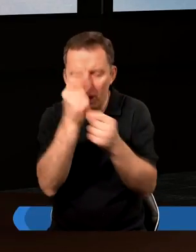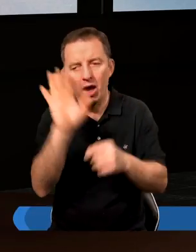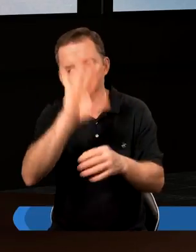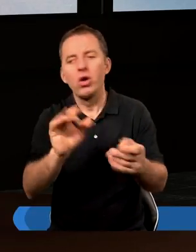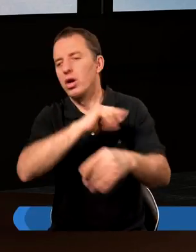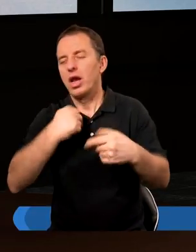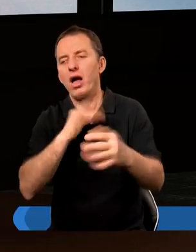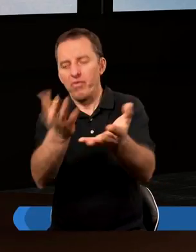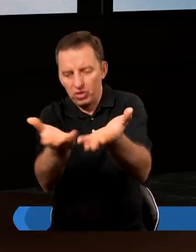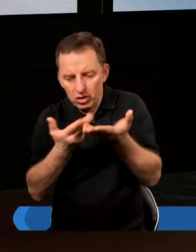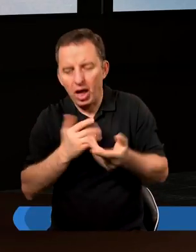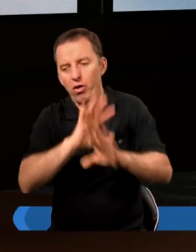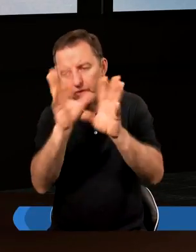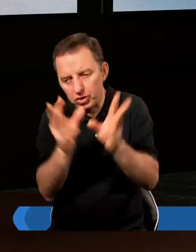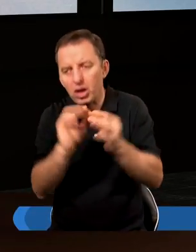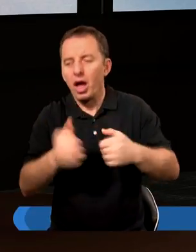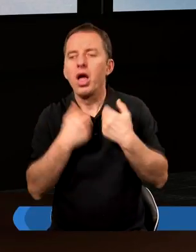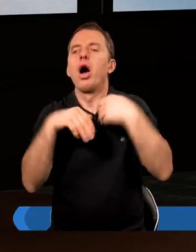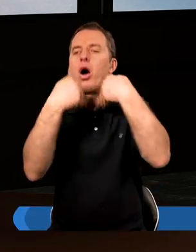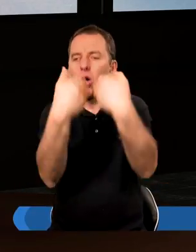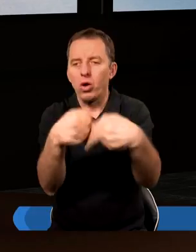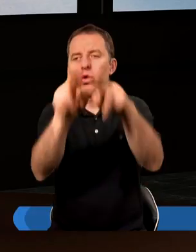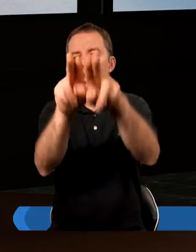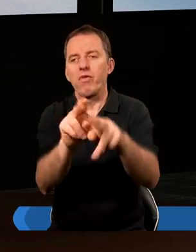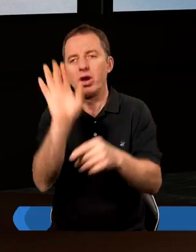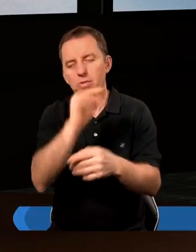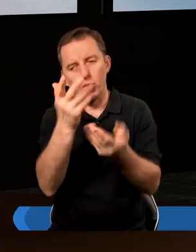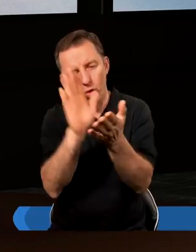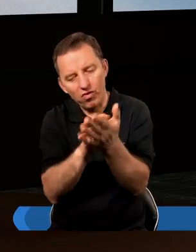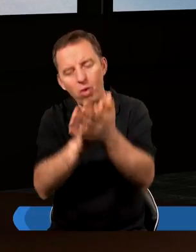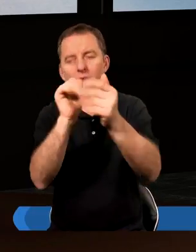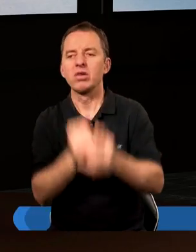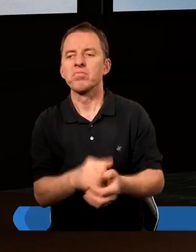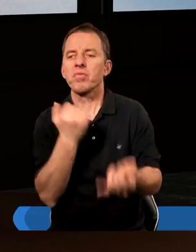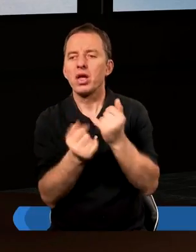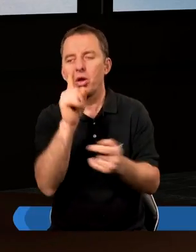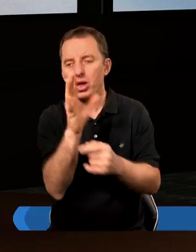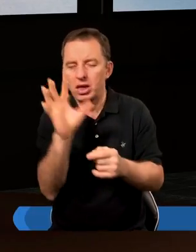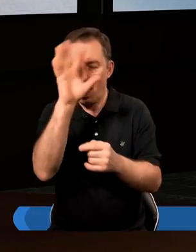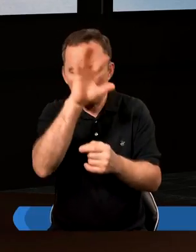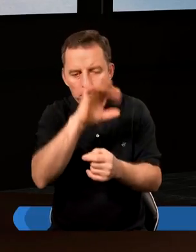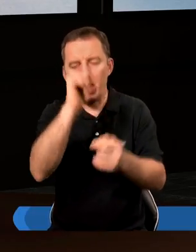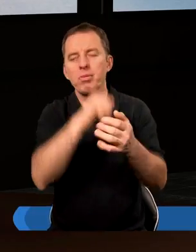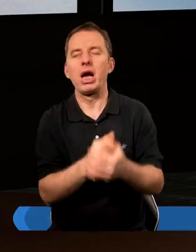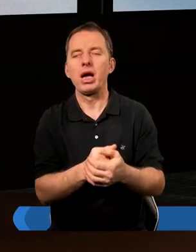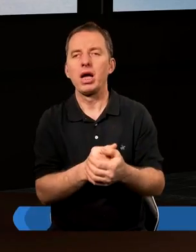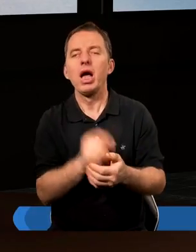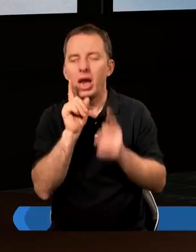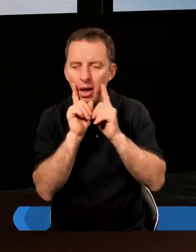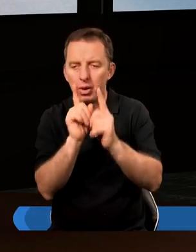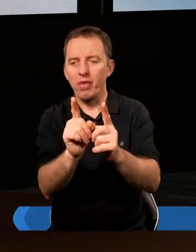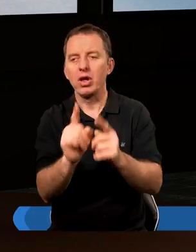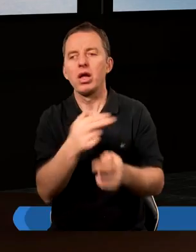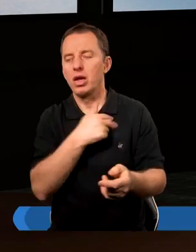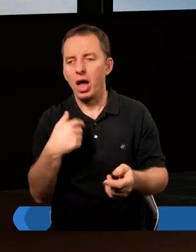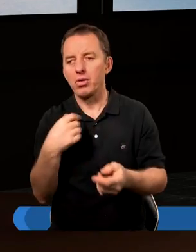Bóg nam wszystko dał po to, żebyśmy oddawali Jemu chwałę. Jeżeli o tym zapominamy i tak